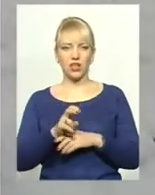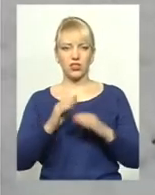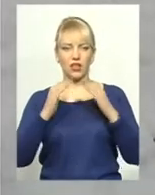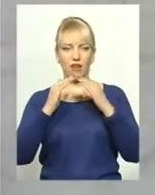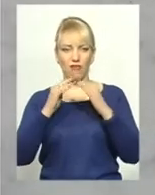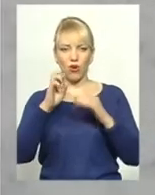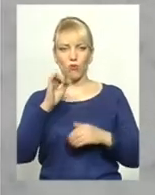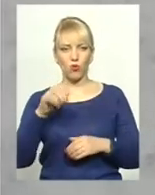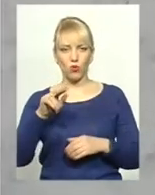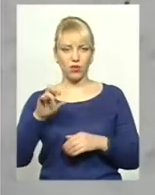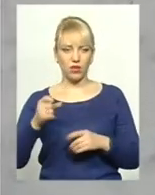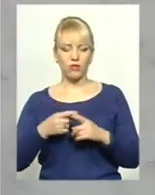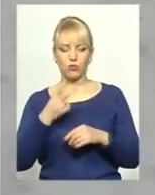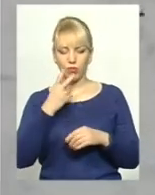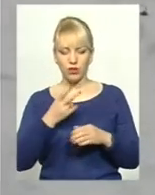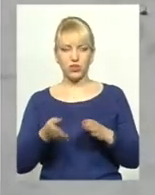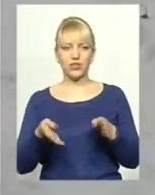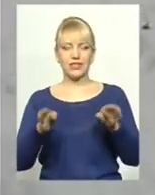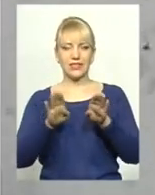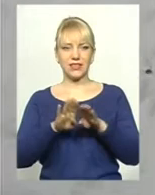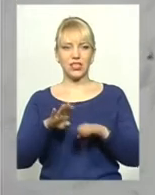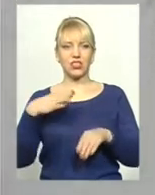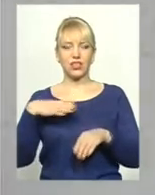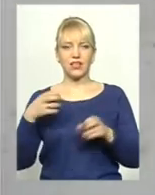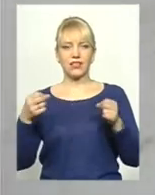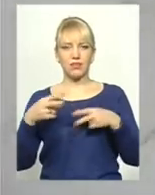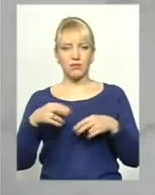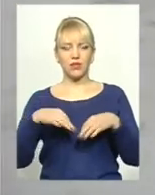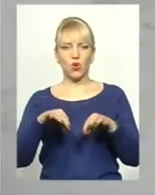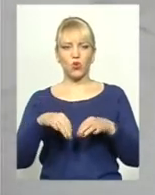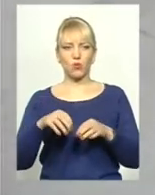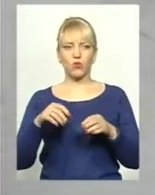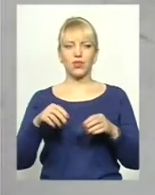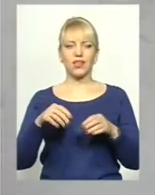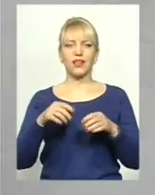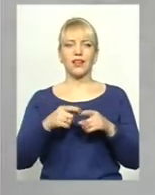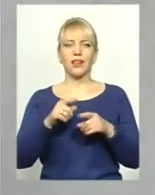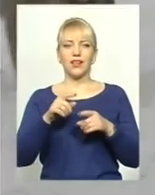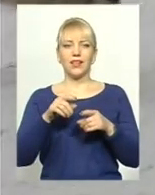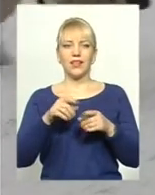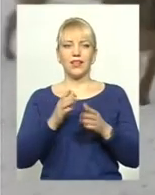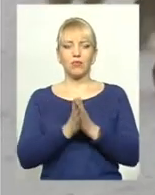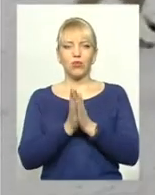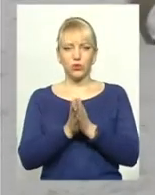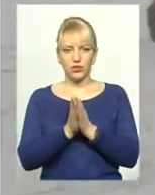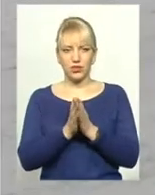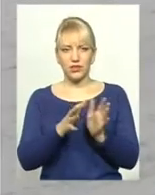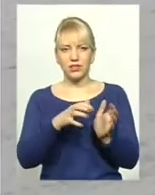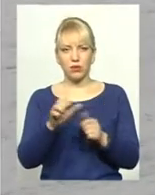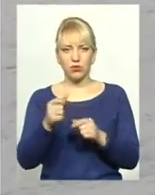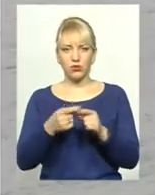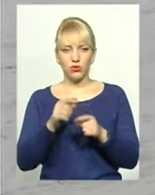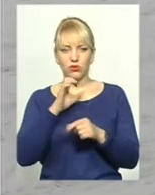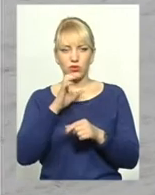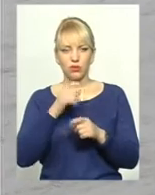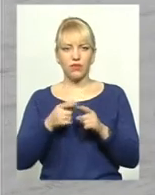і вони побачили, вони закрили буду, чекали спецкомунтранс. Спецкомунтранс приїхав, і ми благали, що заберіть цю собаку, вона ж